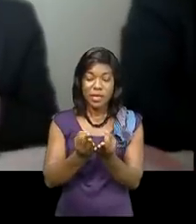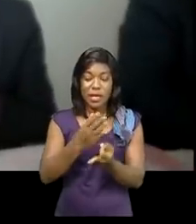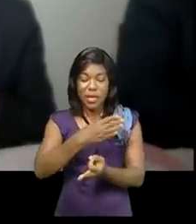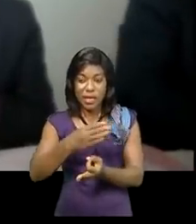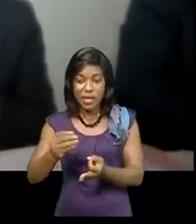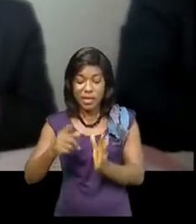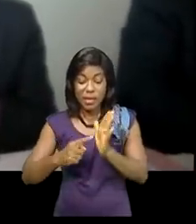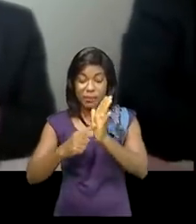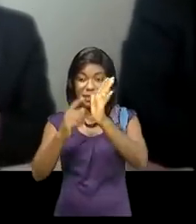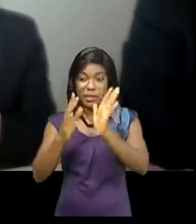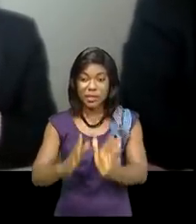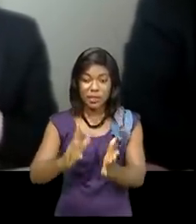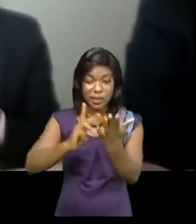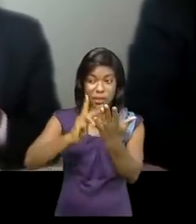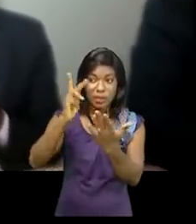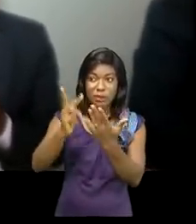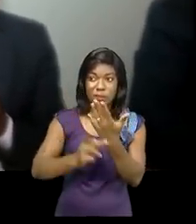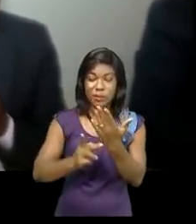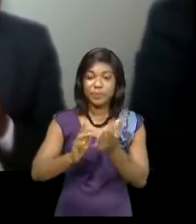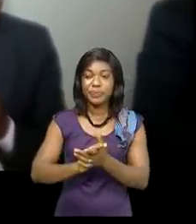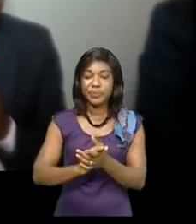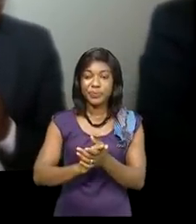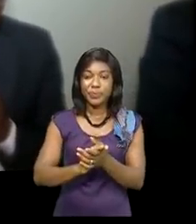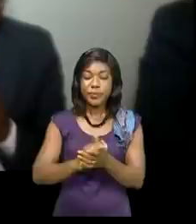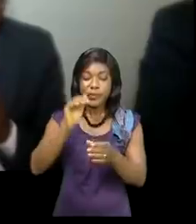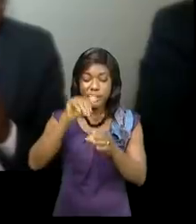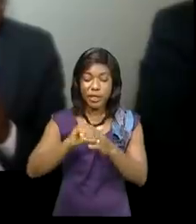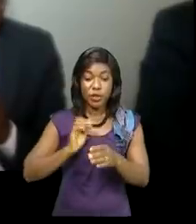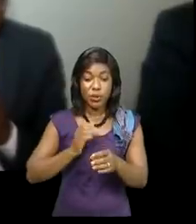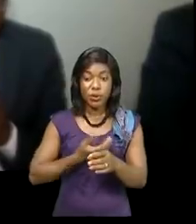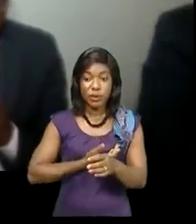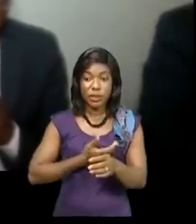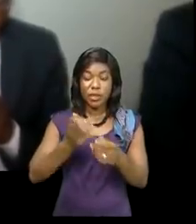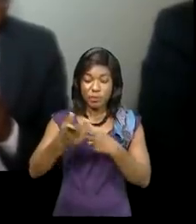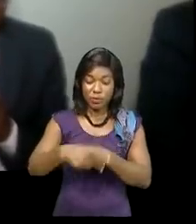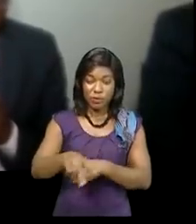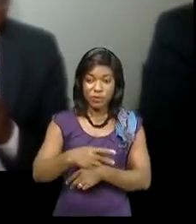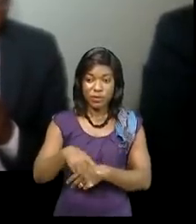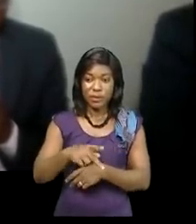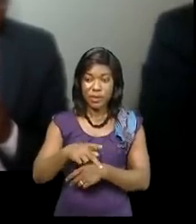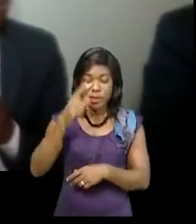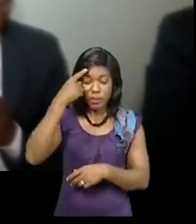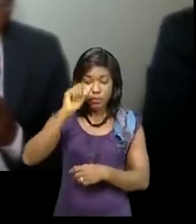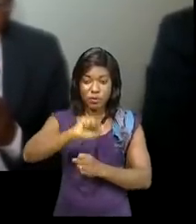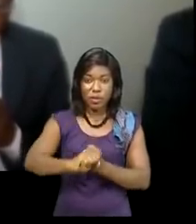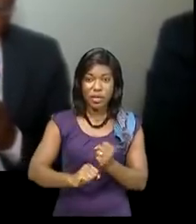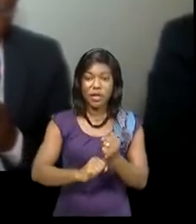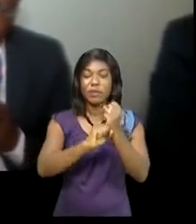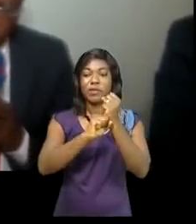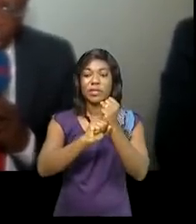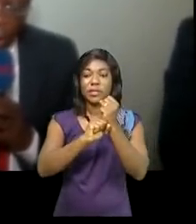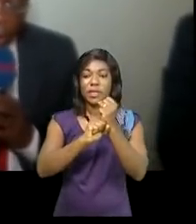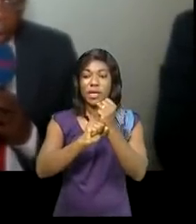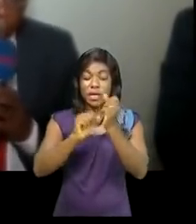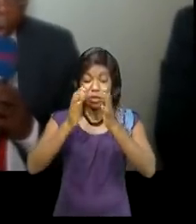la présentation du projet promis dans notre province pour renforcer l'offre des